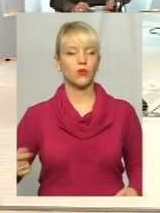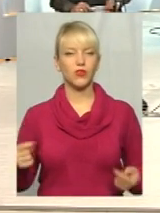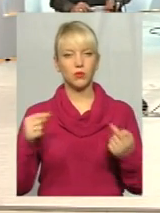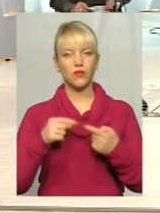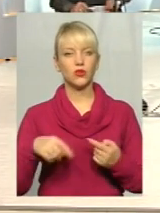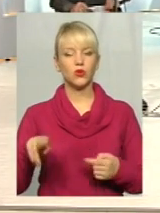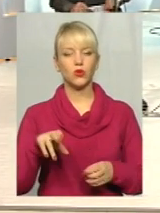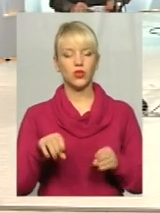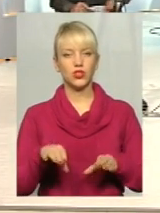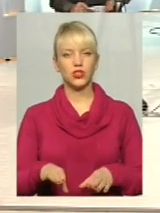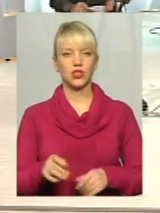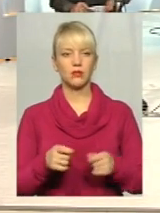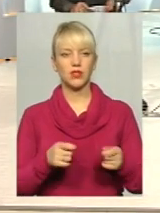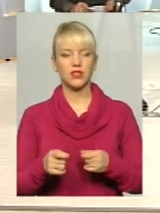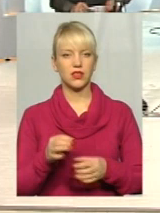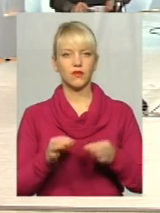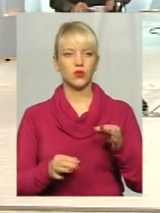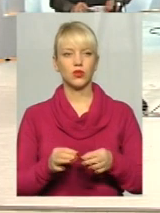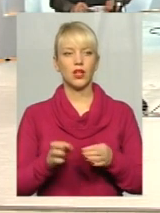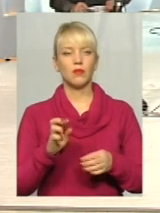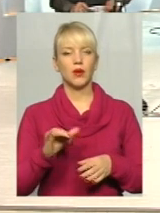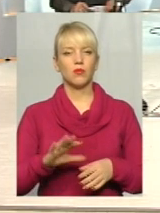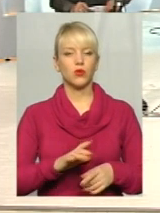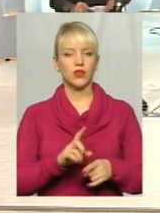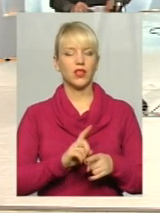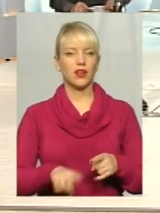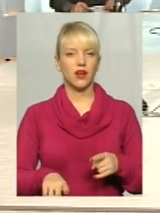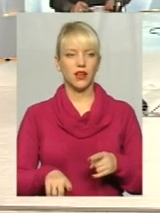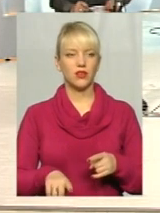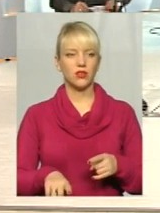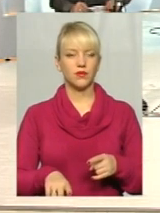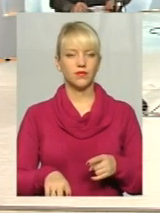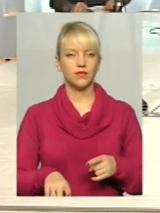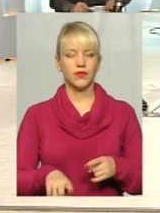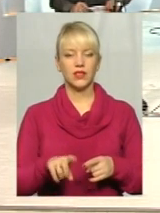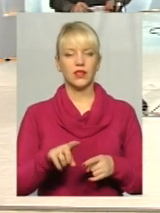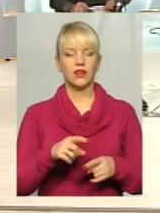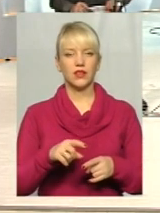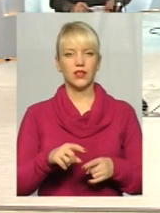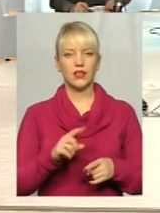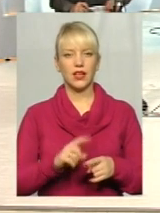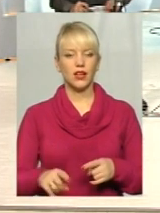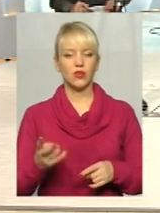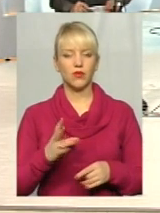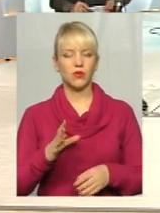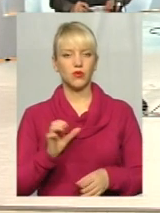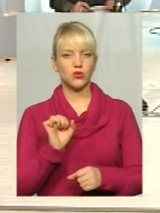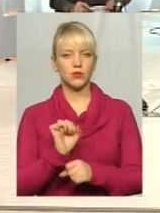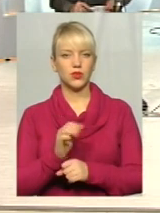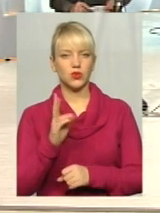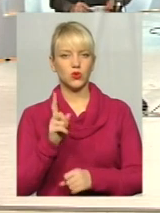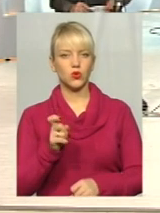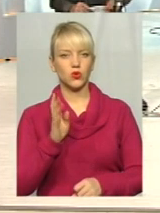рішення адміністративного суду, мало би бути негайно, ну так цитую, рішення, зупинено 140 ліфтів.